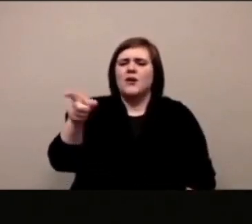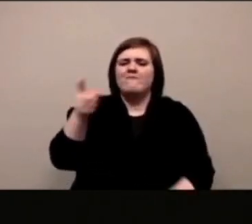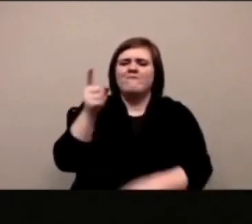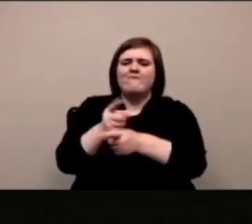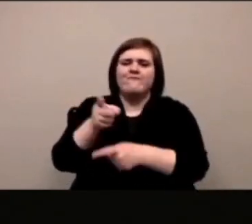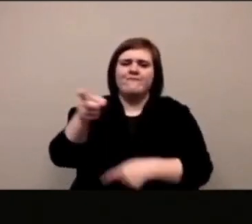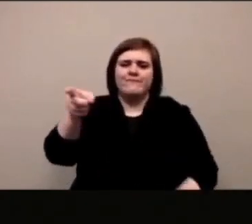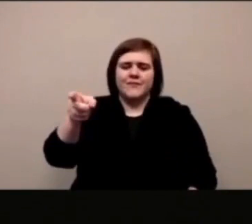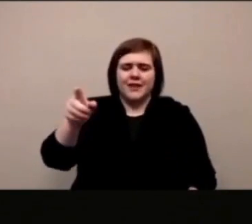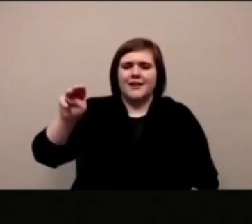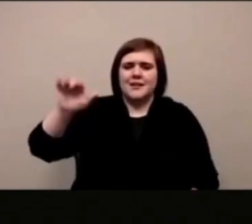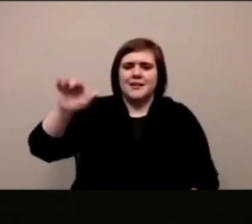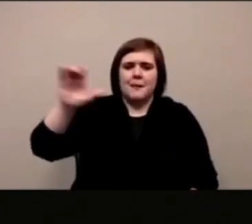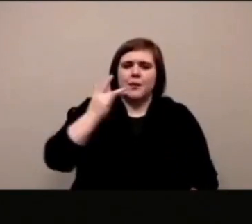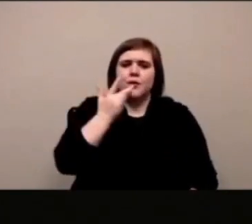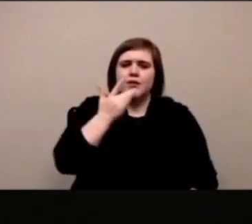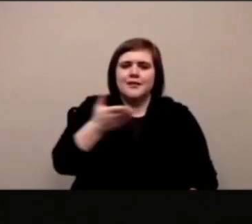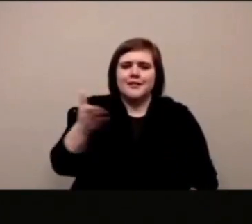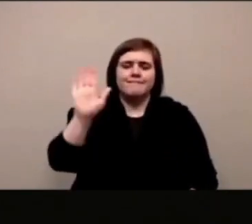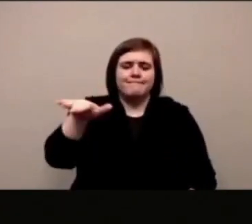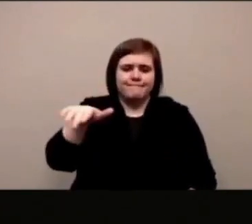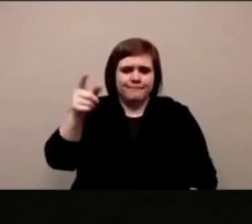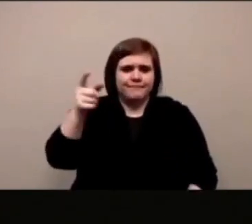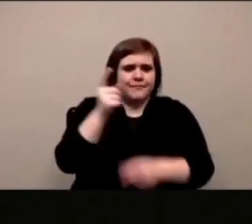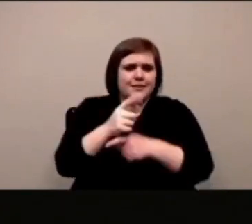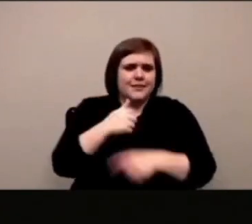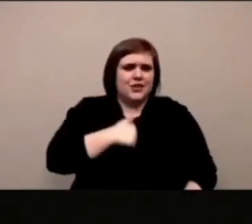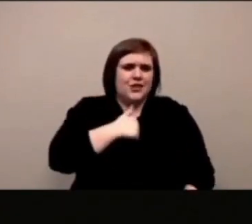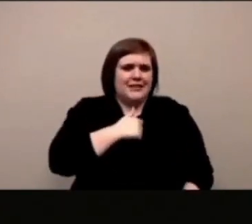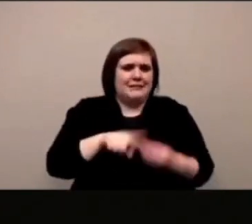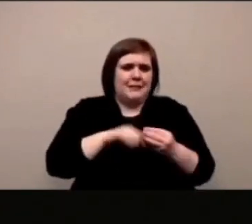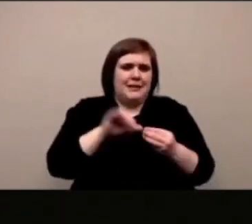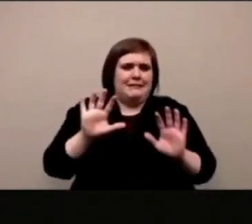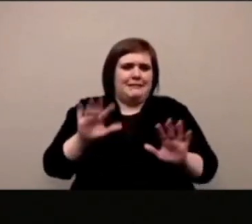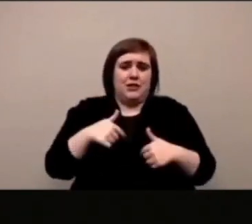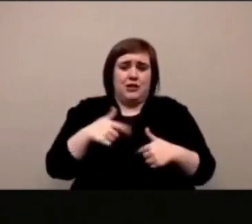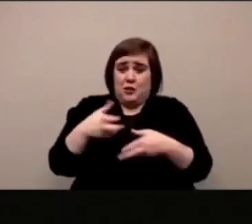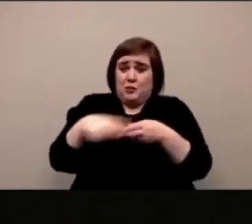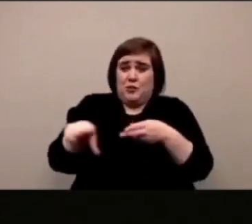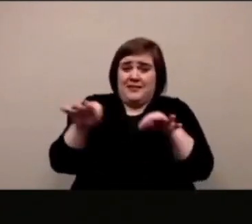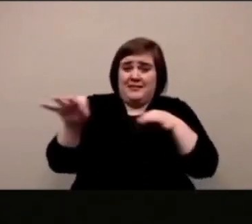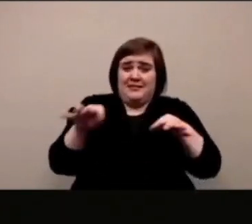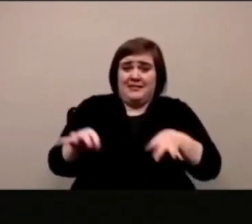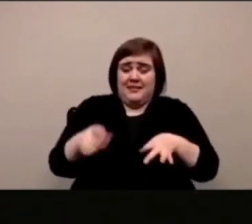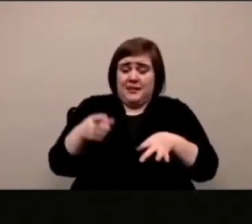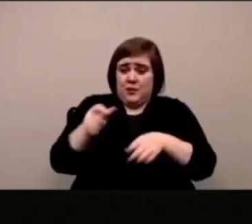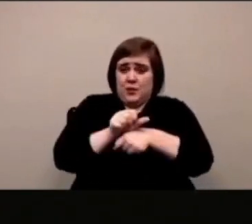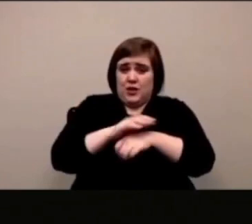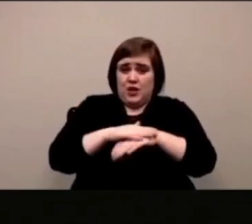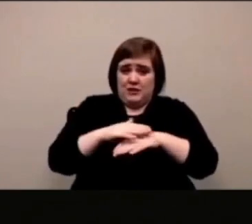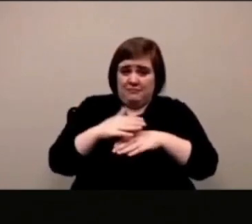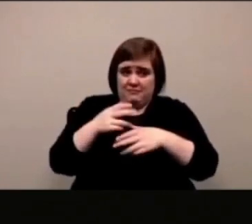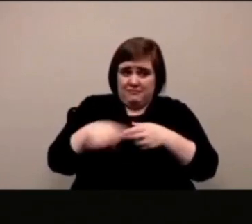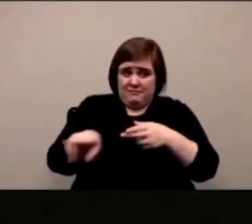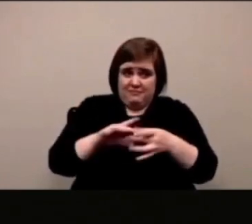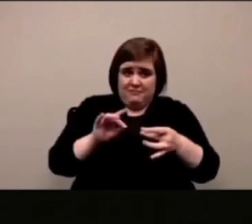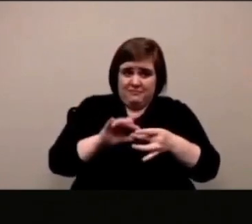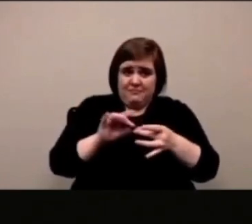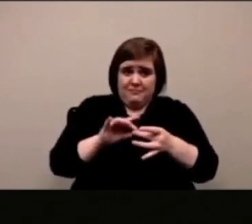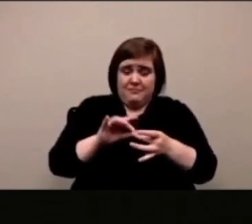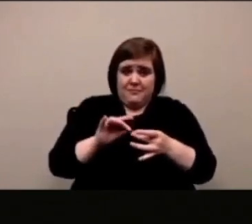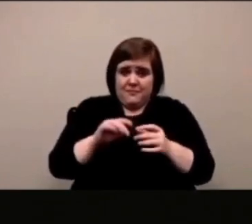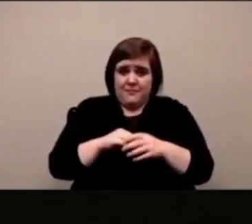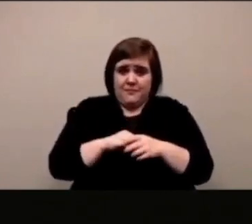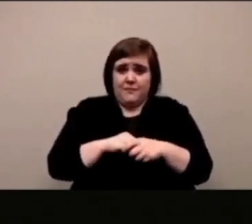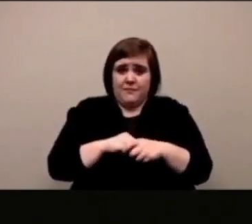il browser del chrome non mi lascia condividere c'è un setting di preferenze sembra